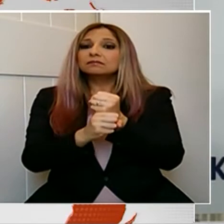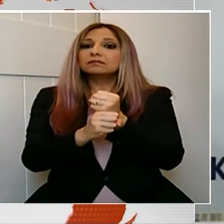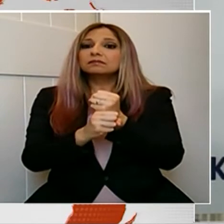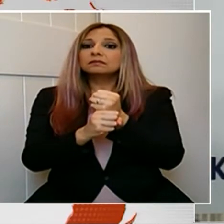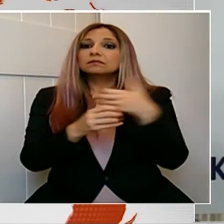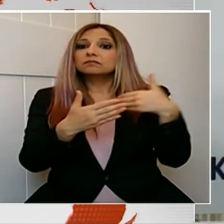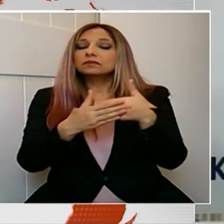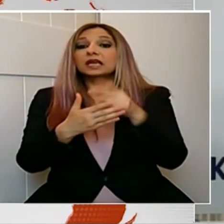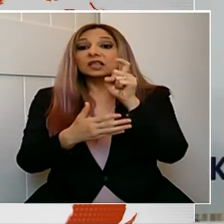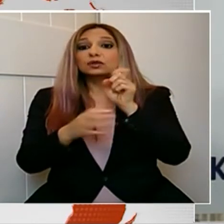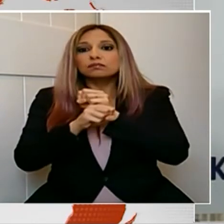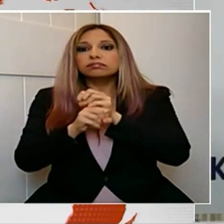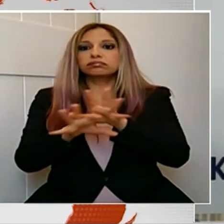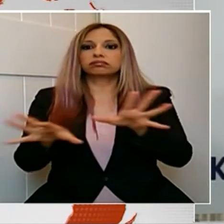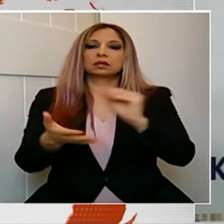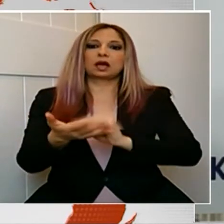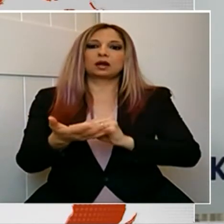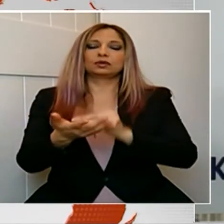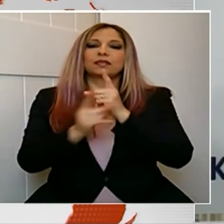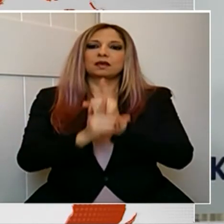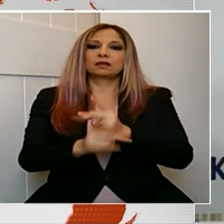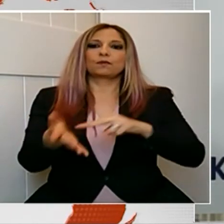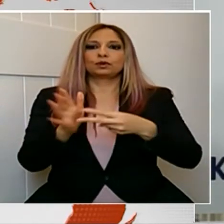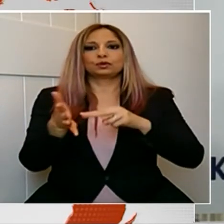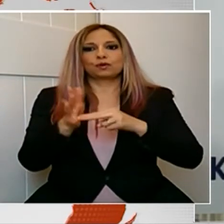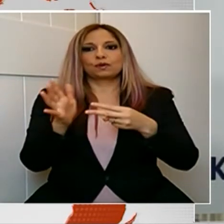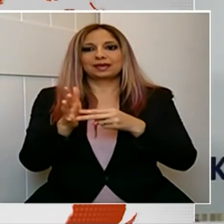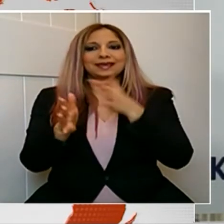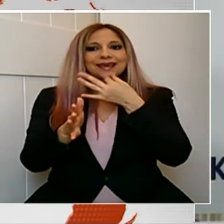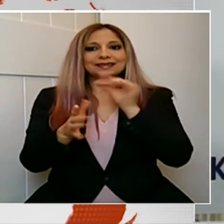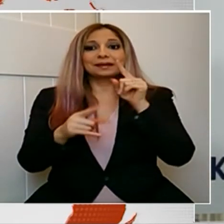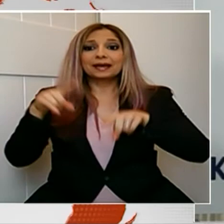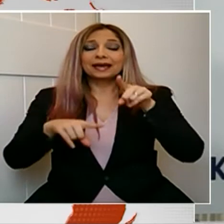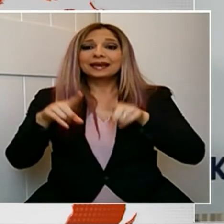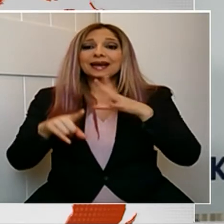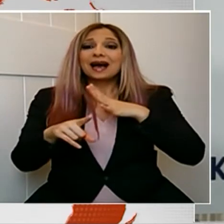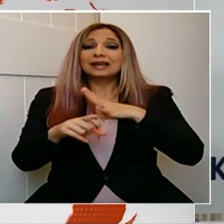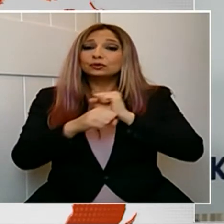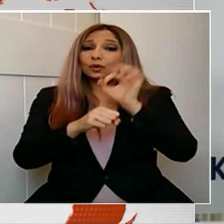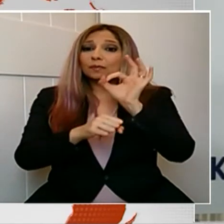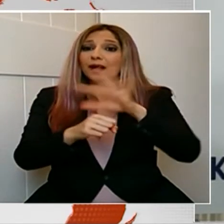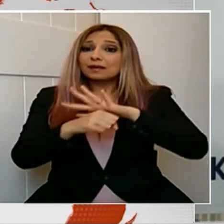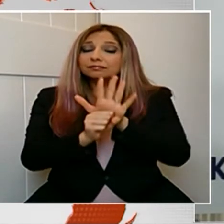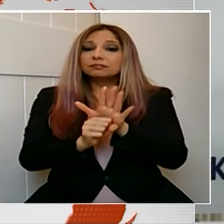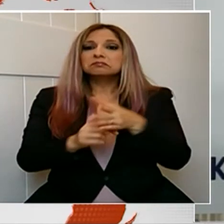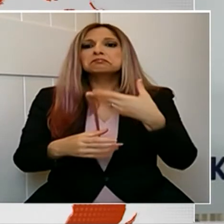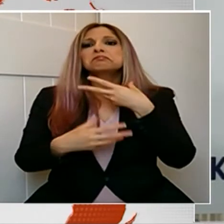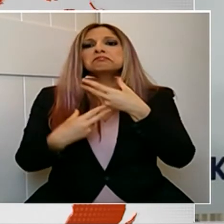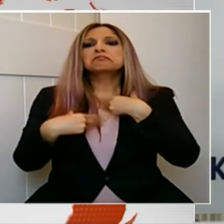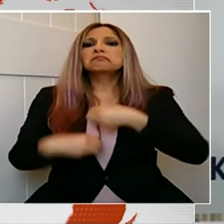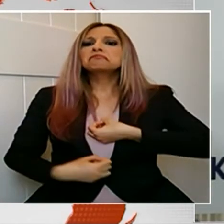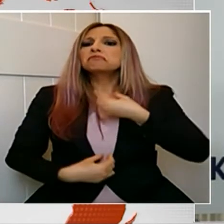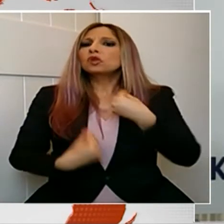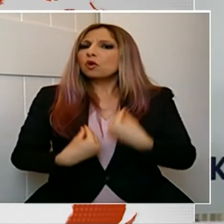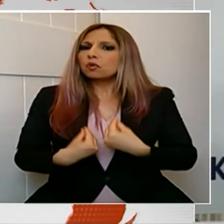Χρειάζεται ιδιαίτερη προσεχή γιατί ορισμένα άτομα με τη λίμωξη είναι ασυμπτωματικά γεγονός που θα καθιστά ακόμα